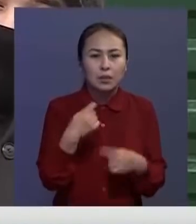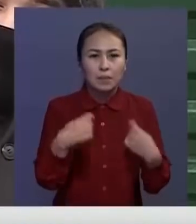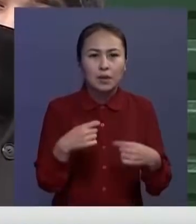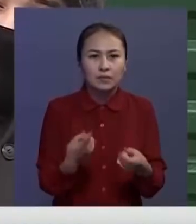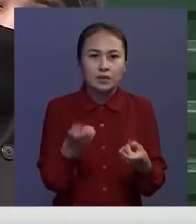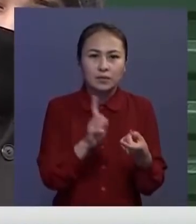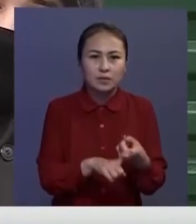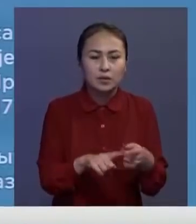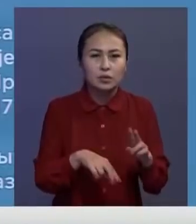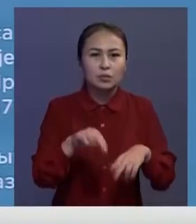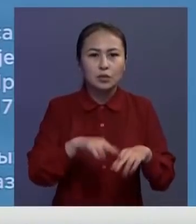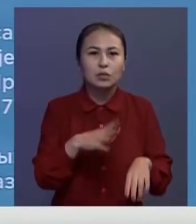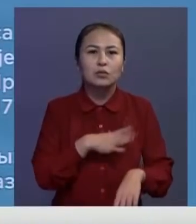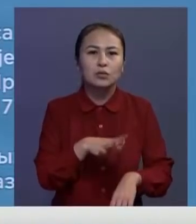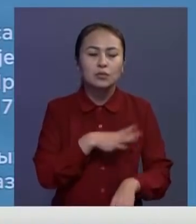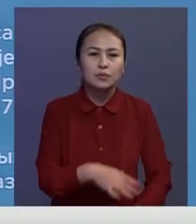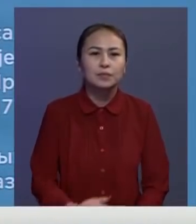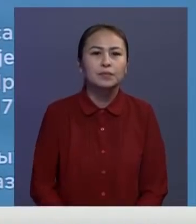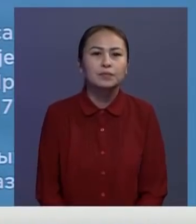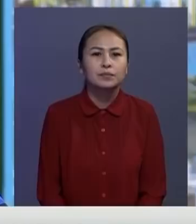көтеріуі дұрыс емес деген пікірді.